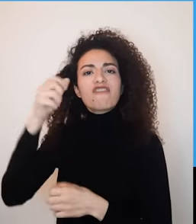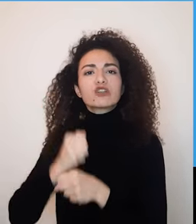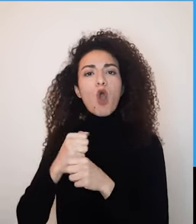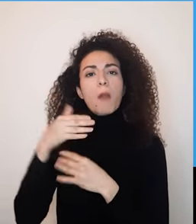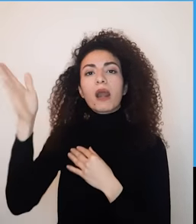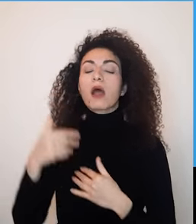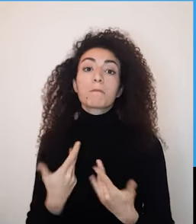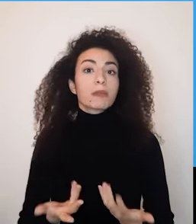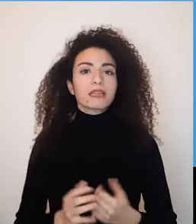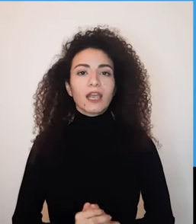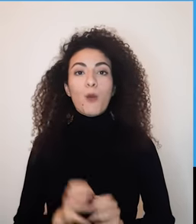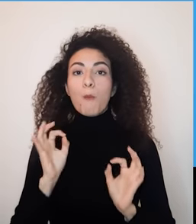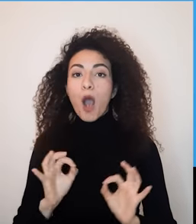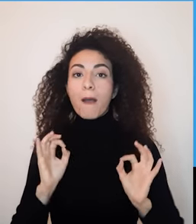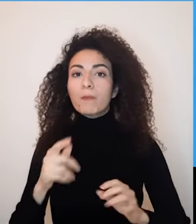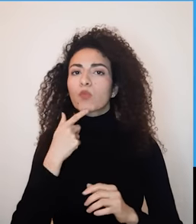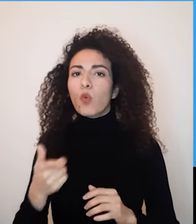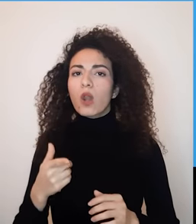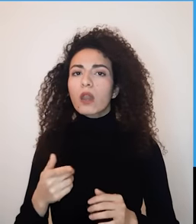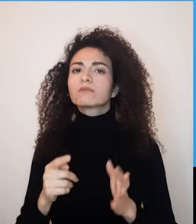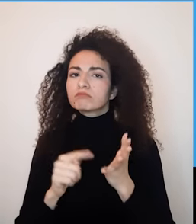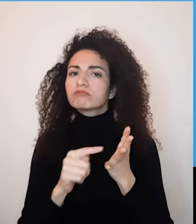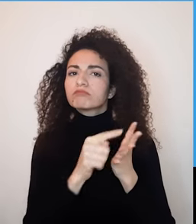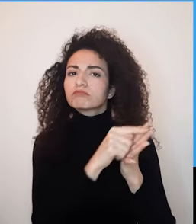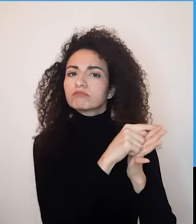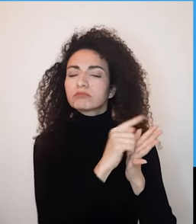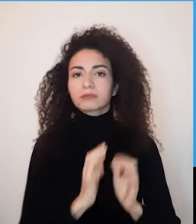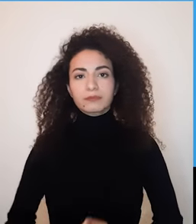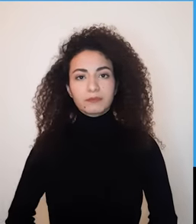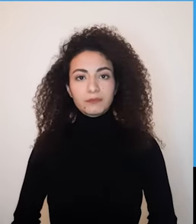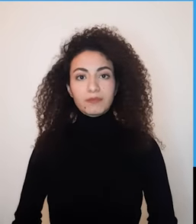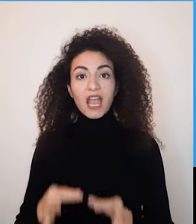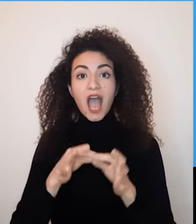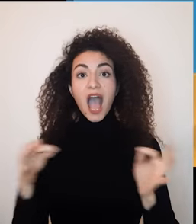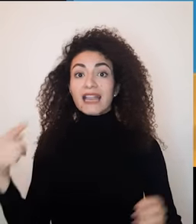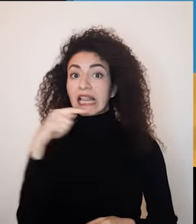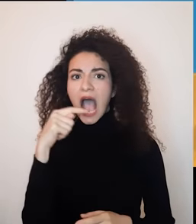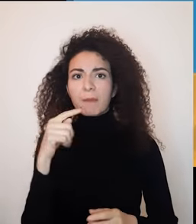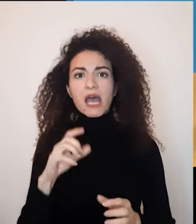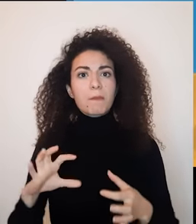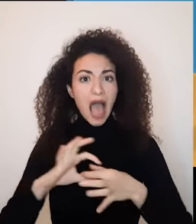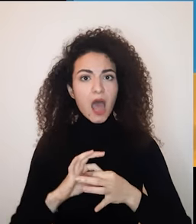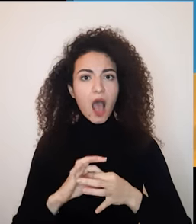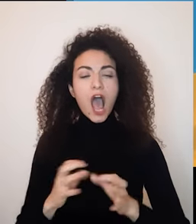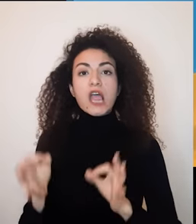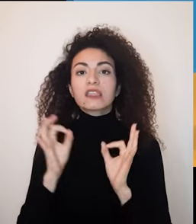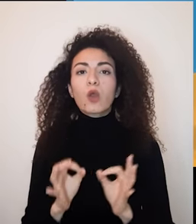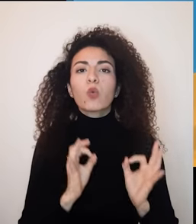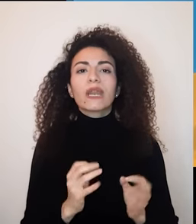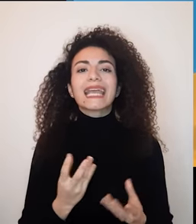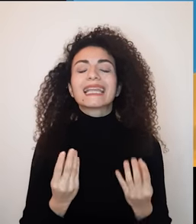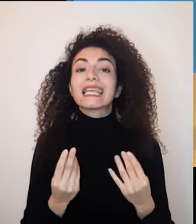وعلى الشريك أيضاً القول إنه شو الأمور اللي بيجد محدودية وصعوبة فيها خط الأحمر بالعلاقة